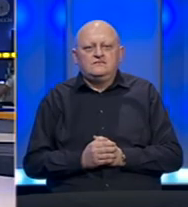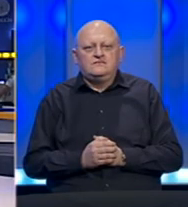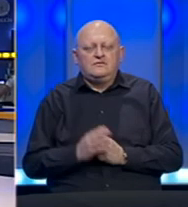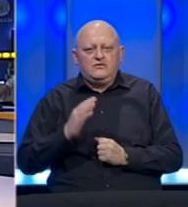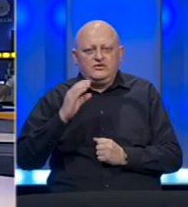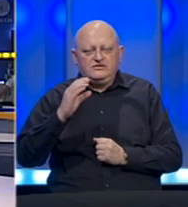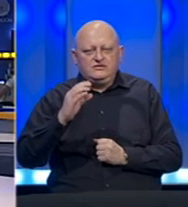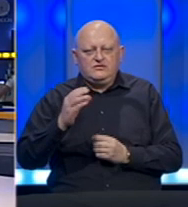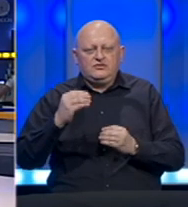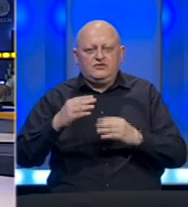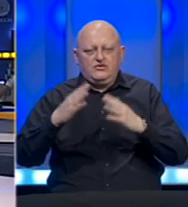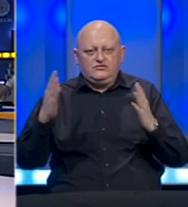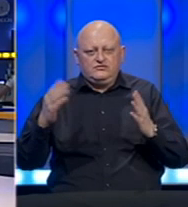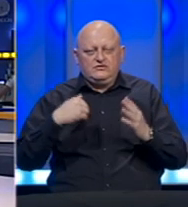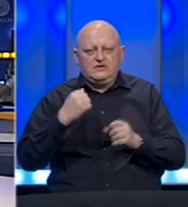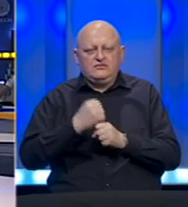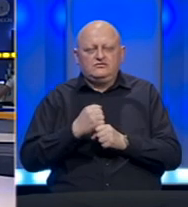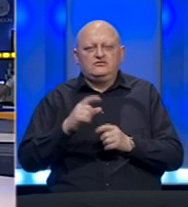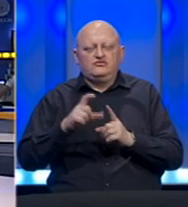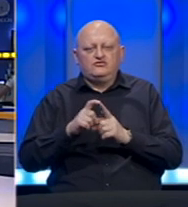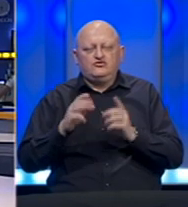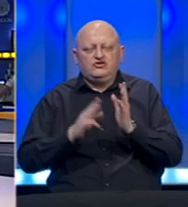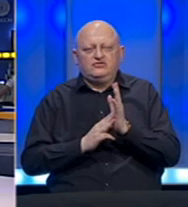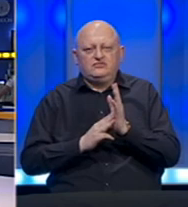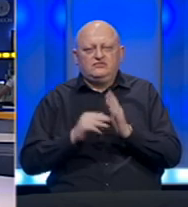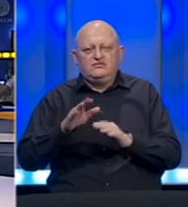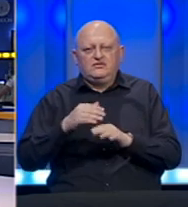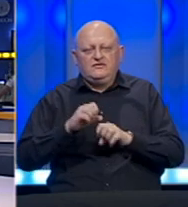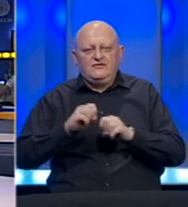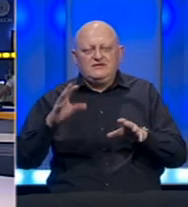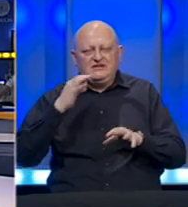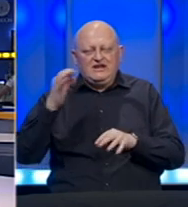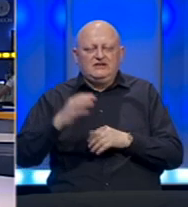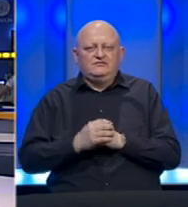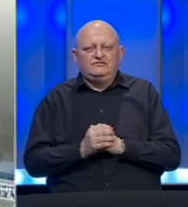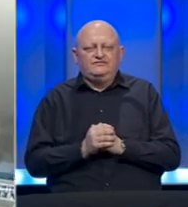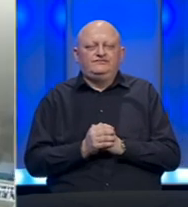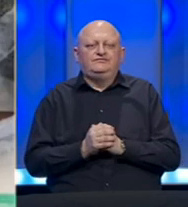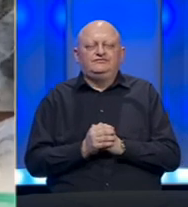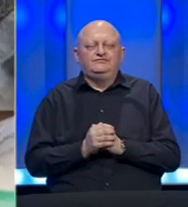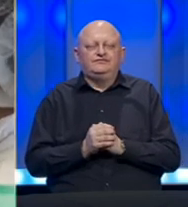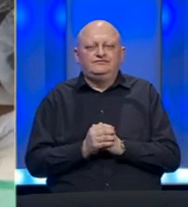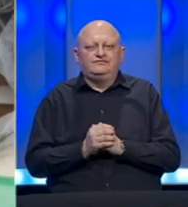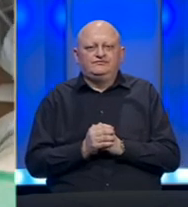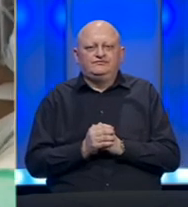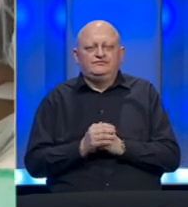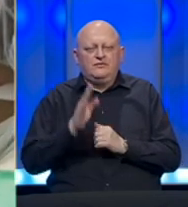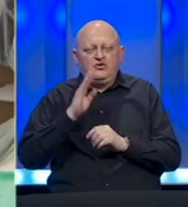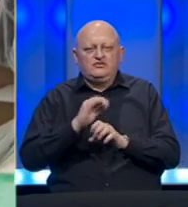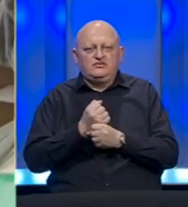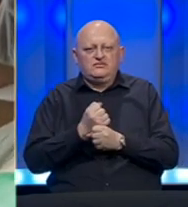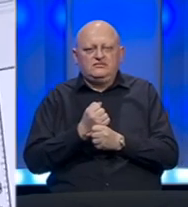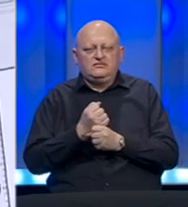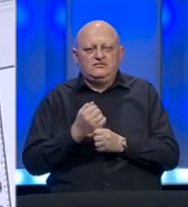Poštovani gledalci, dobar vam dan. Ja sam Gordena Dragutinović-Mutić na početku dnevnika Vijesti dana. U Bosni i